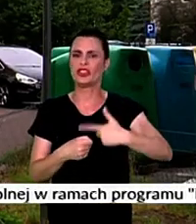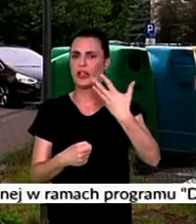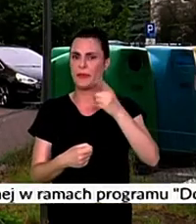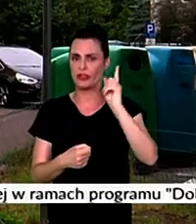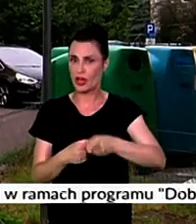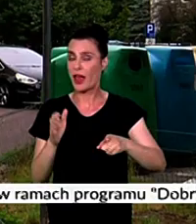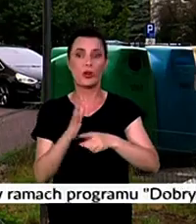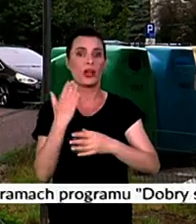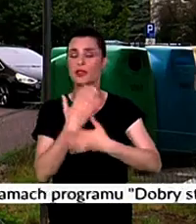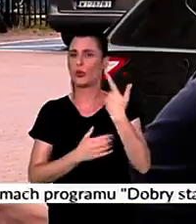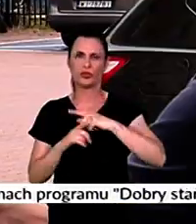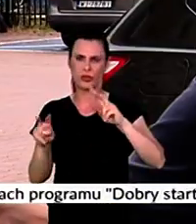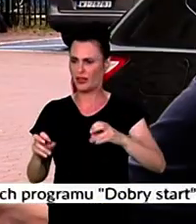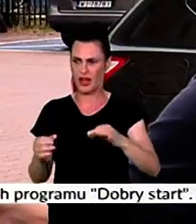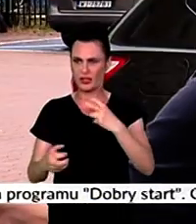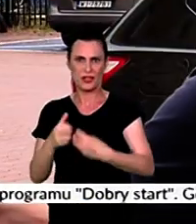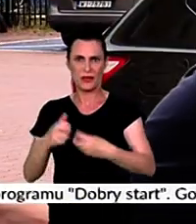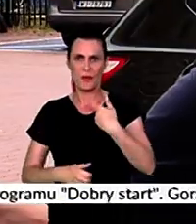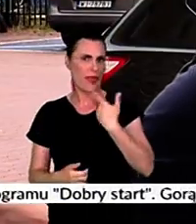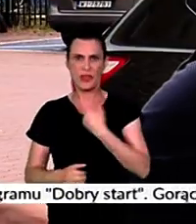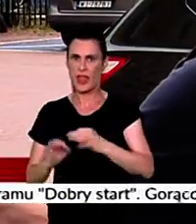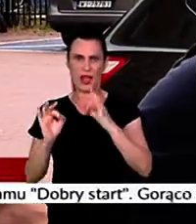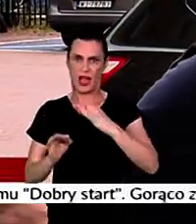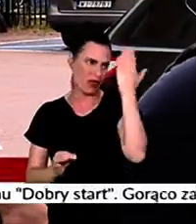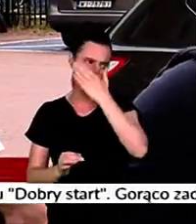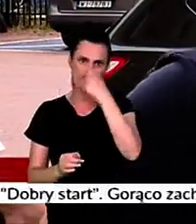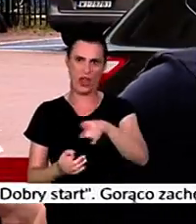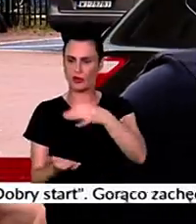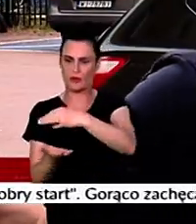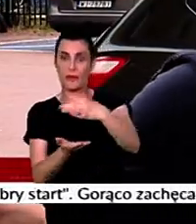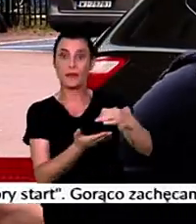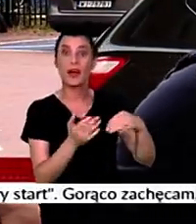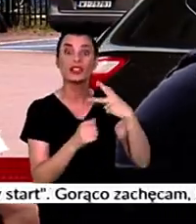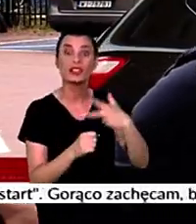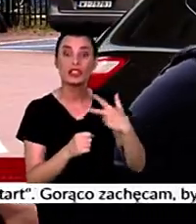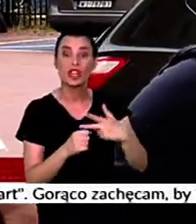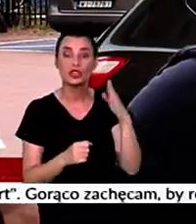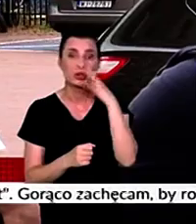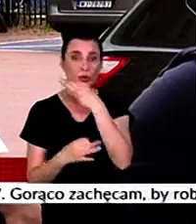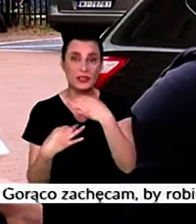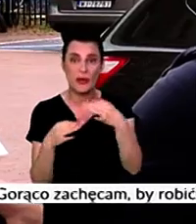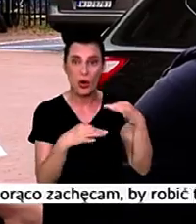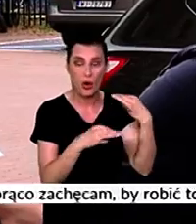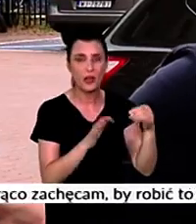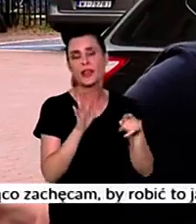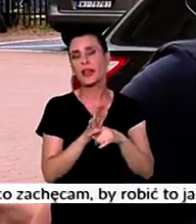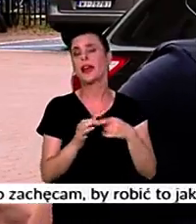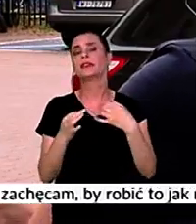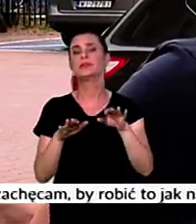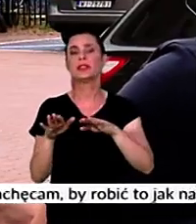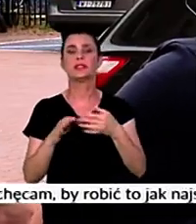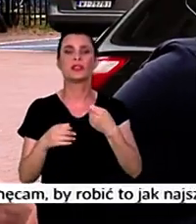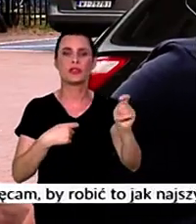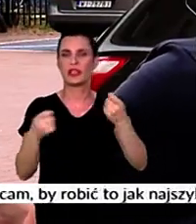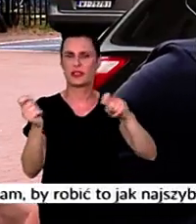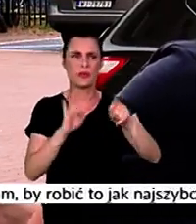nielegalny. Jest to problem na pewno, bo mówię tutaj parkuje 30 samochodów. Ludzie powyjeżdżali, popuszczali miejsca,